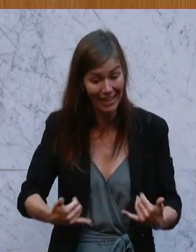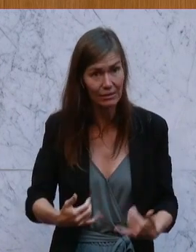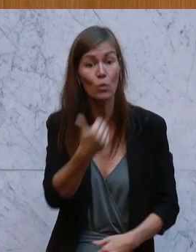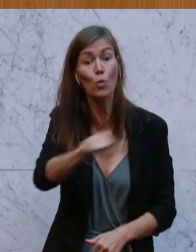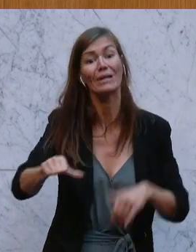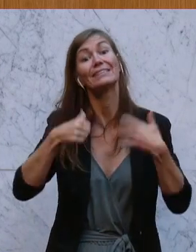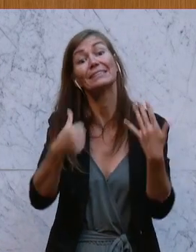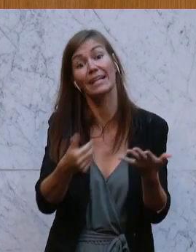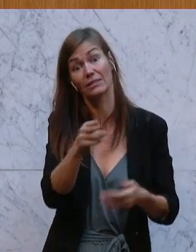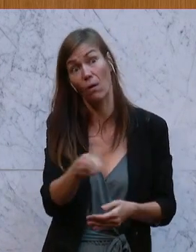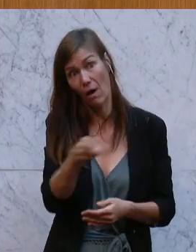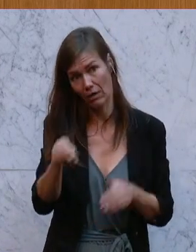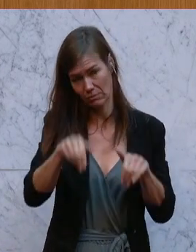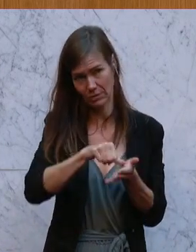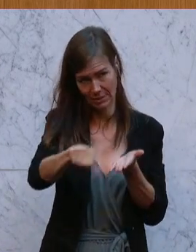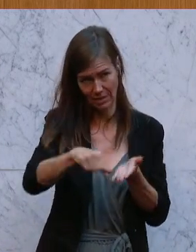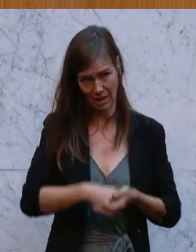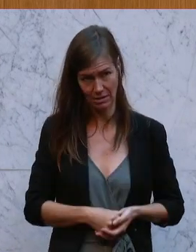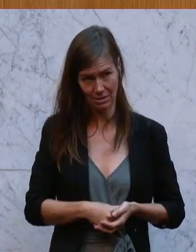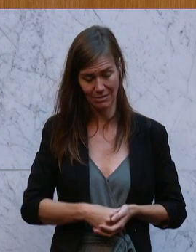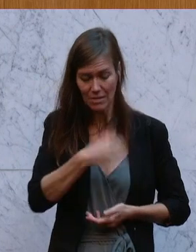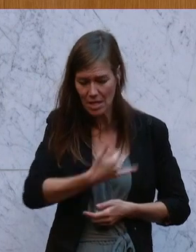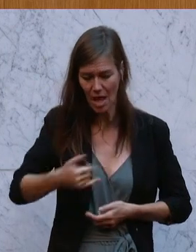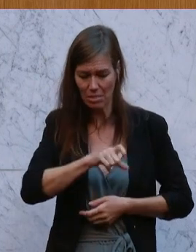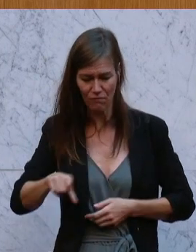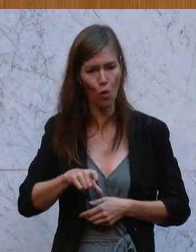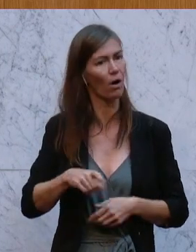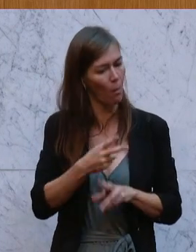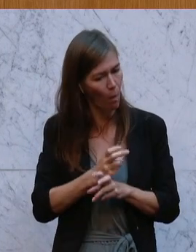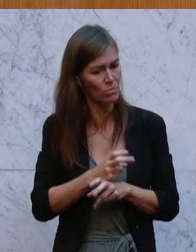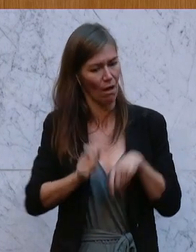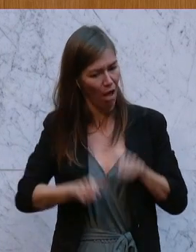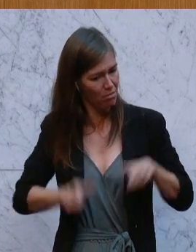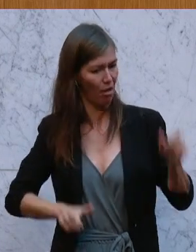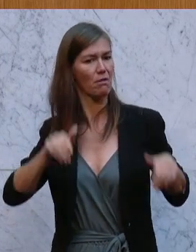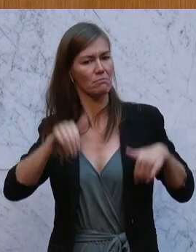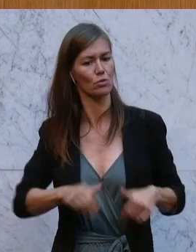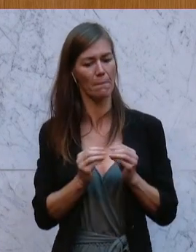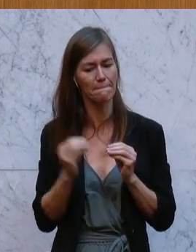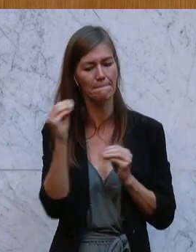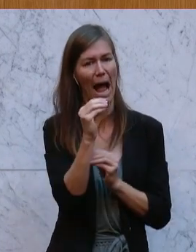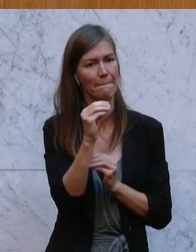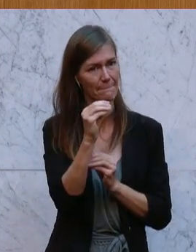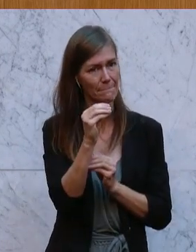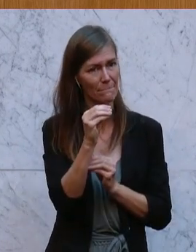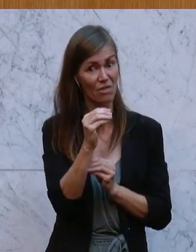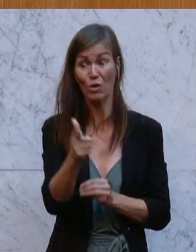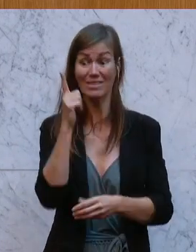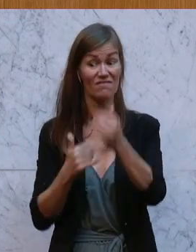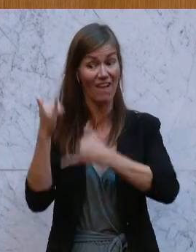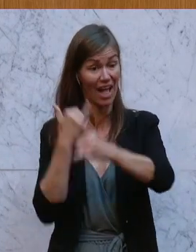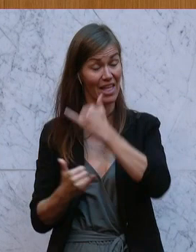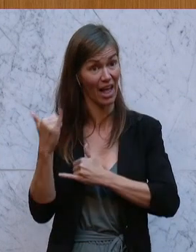Geld, was die Österreicherinnen und Österreicher jede Woche mehr zahlen müssen als noch vor zwei Jahren.